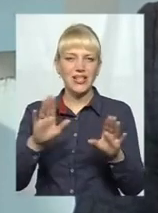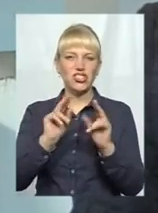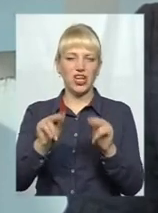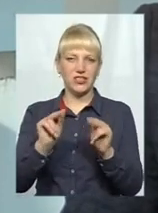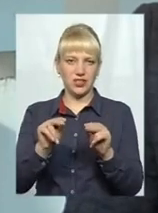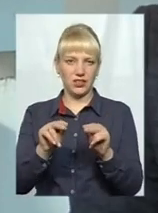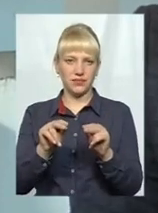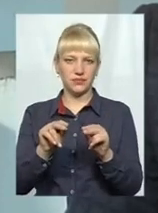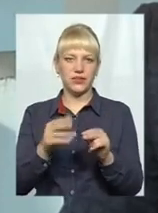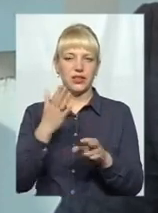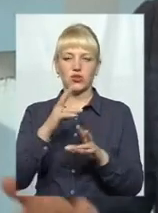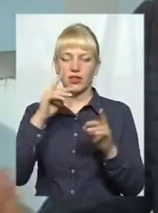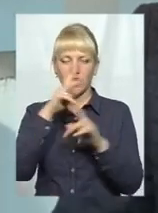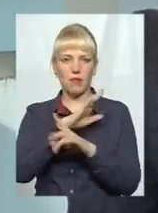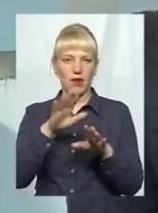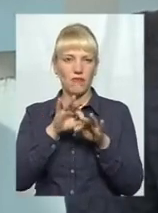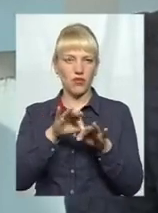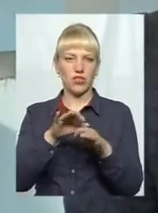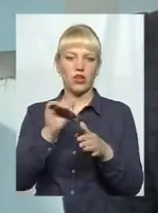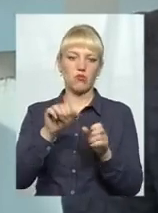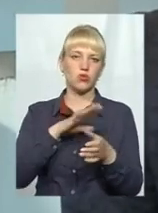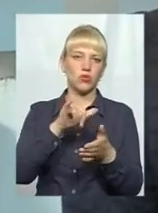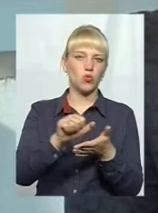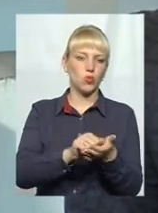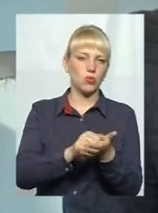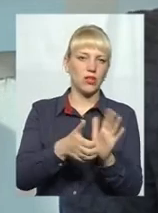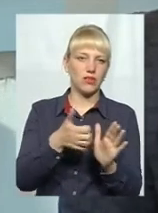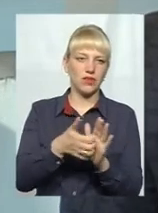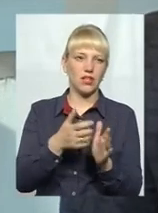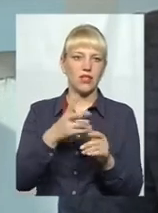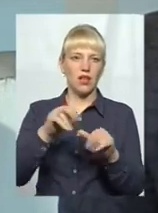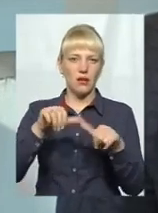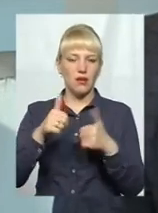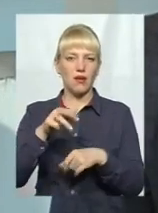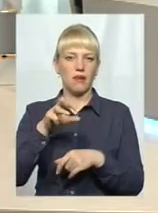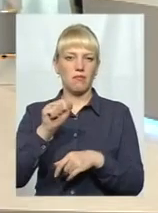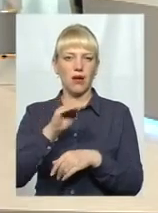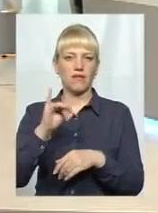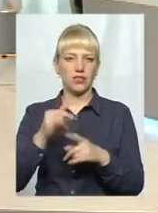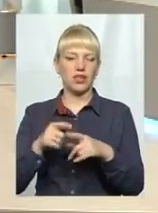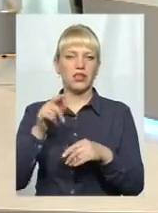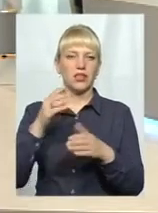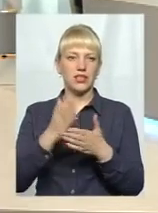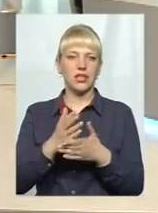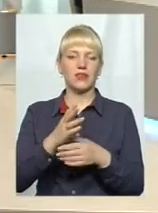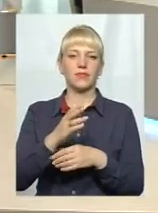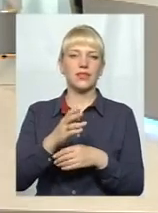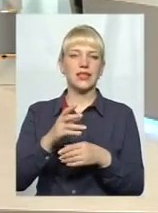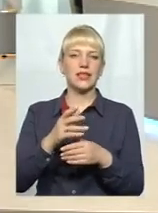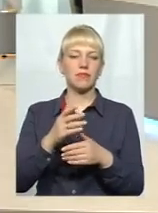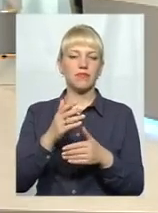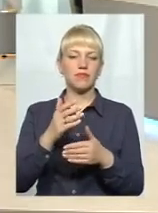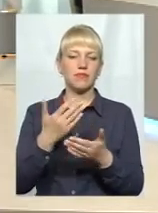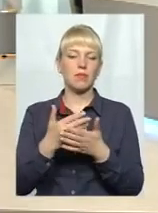правильно, і чи є документи в тебе на цій мафі. Тому що, напевно, що не сякає, є кілька сотень